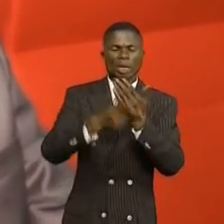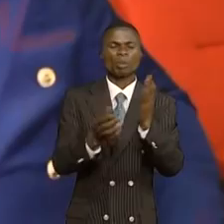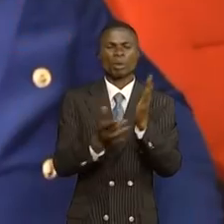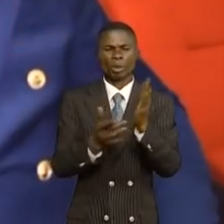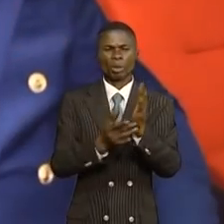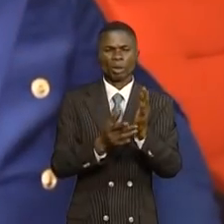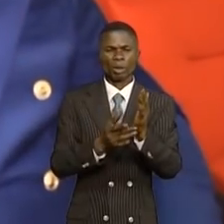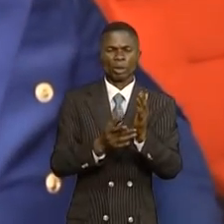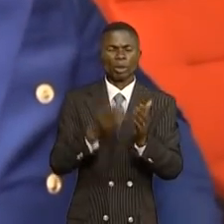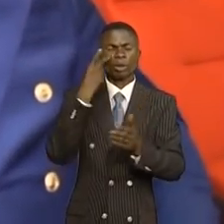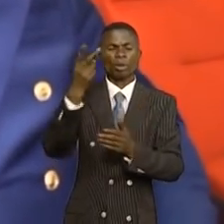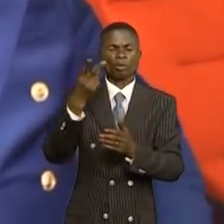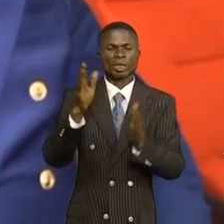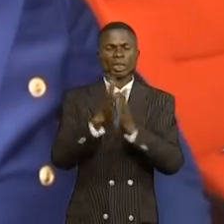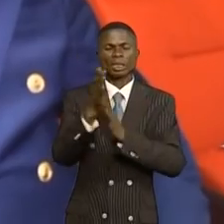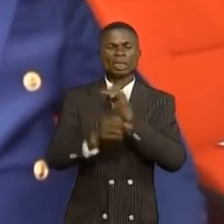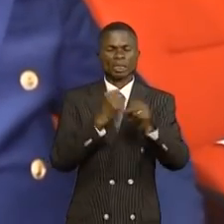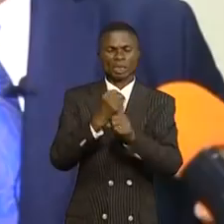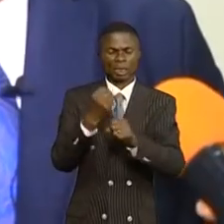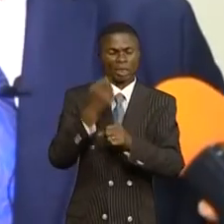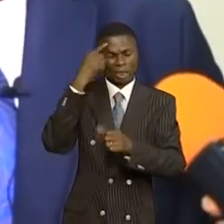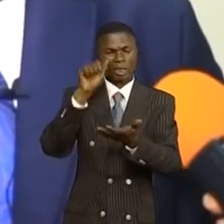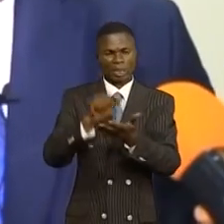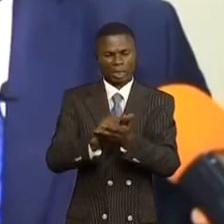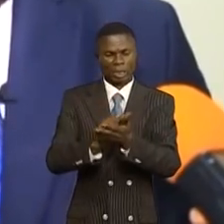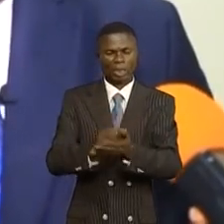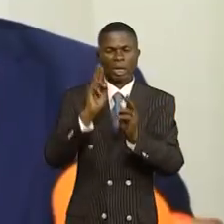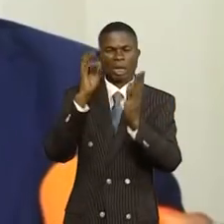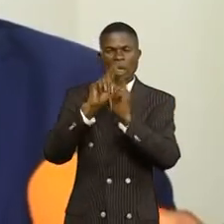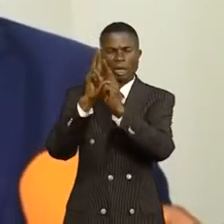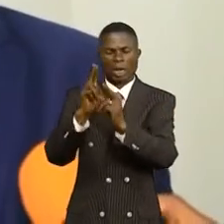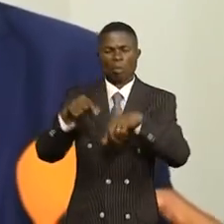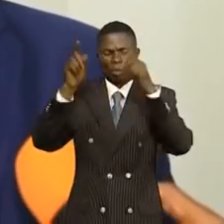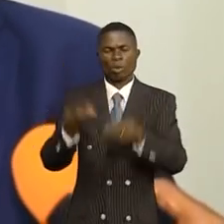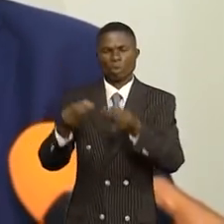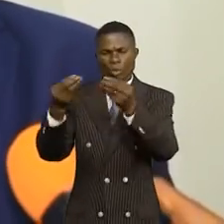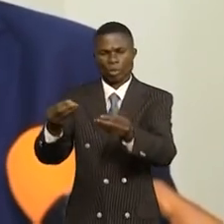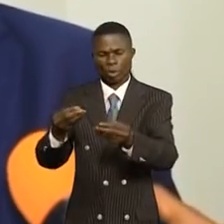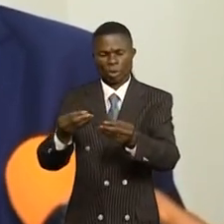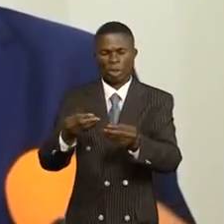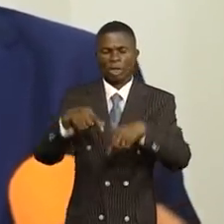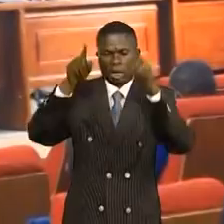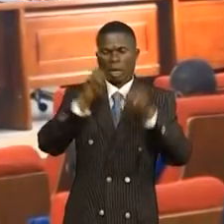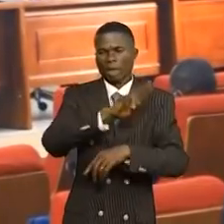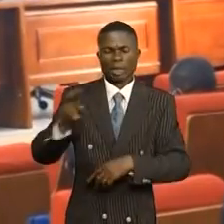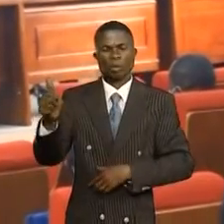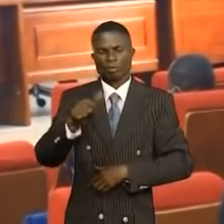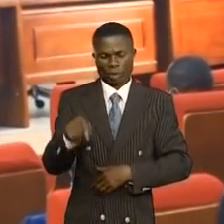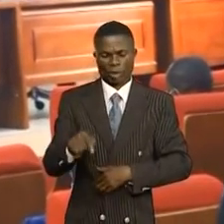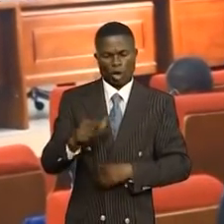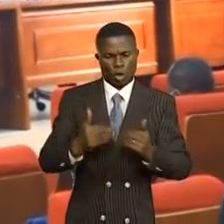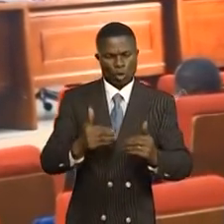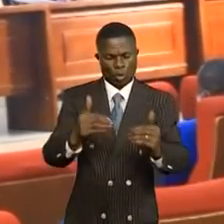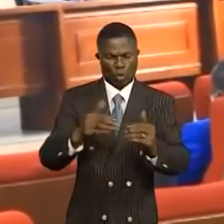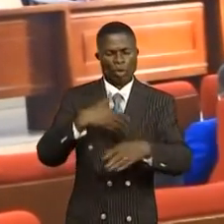dont l'horizon est plus ou moins de 10 ans. C'est dans ce cadre-là que nous plaçons ces rapports annuels. Nous comptons au courant de l'année 2021 poursuivre